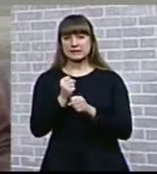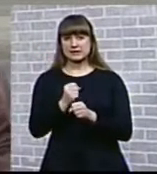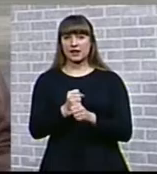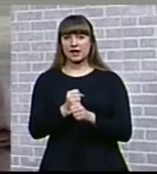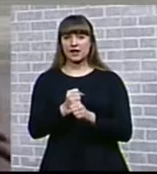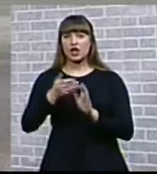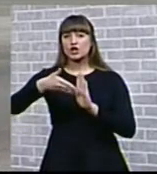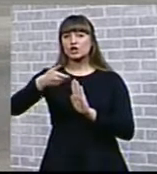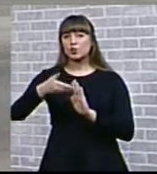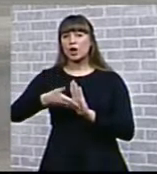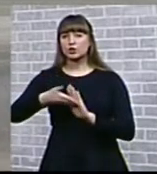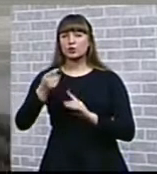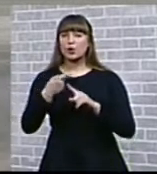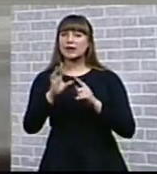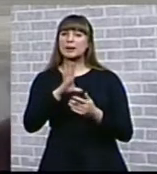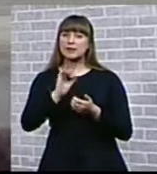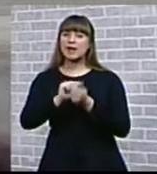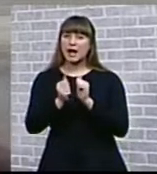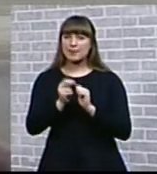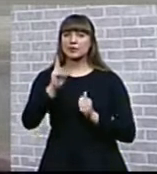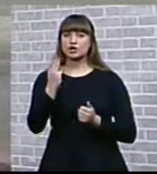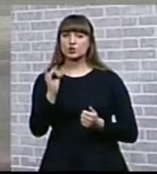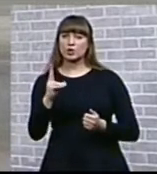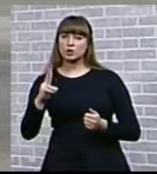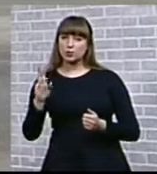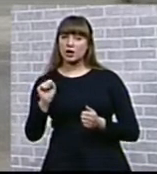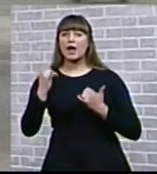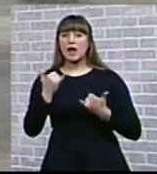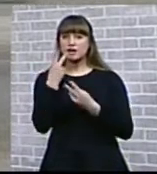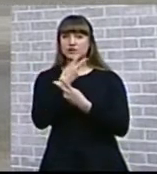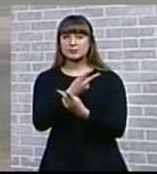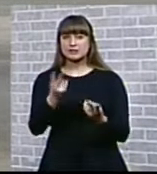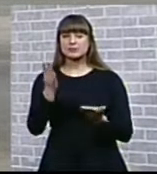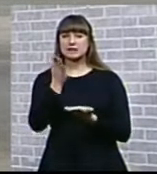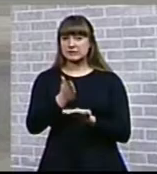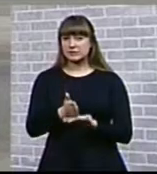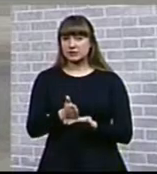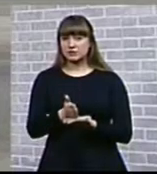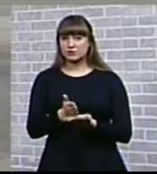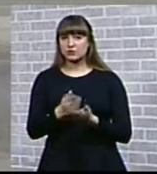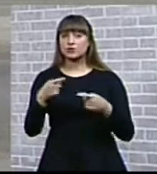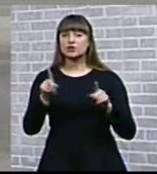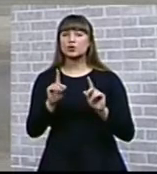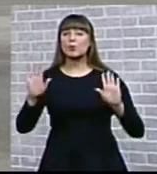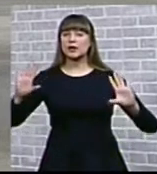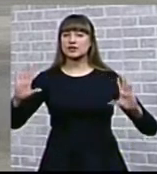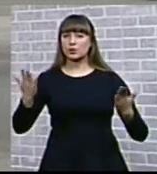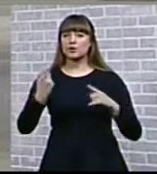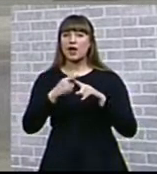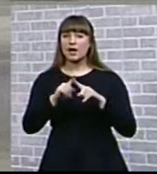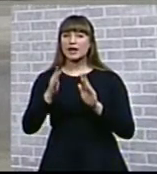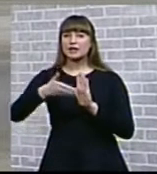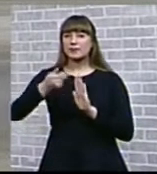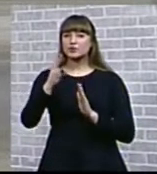штукатурку, ну, это была каменная штукатурка. А сейчас, вы посмотрите, идет, что происходит. Это